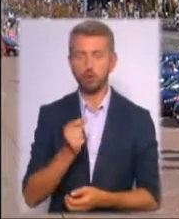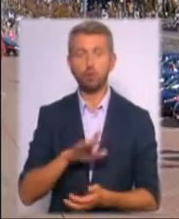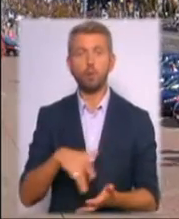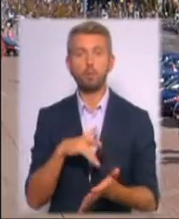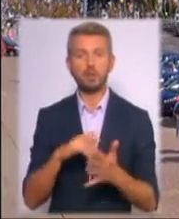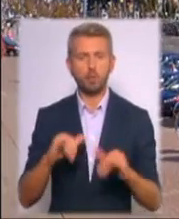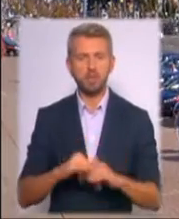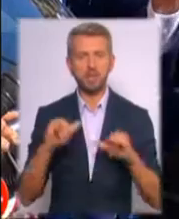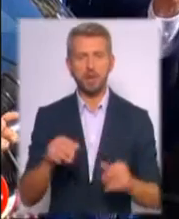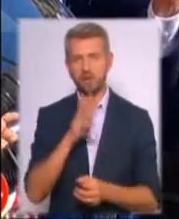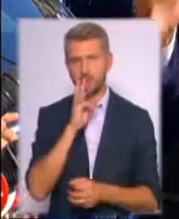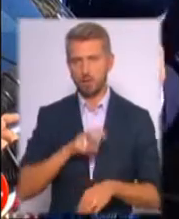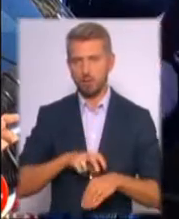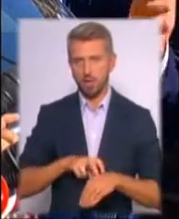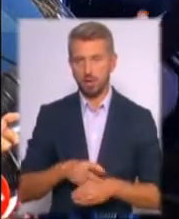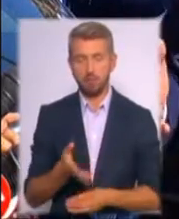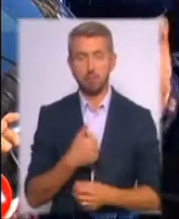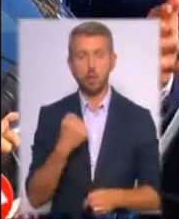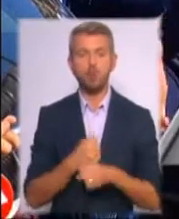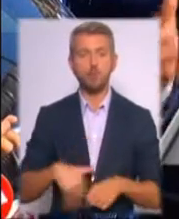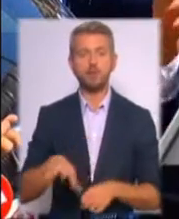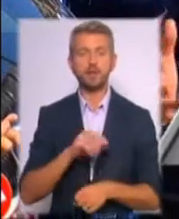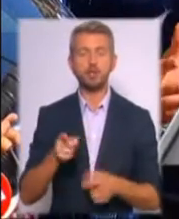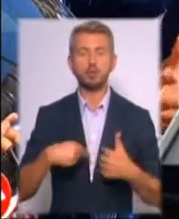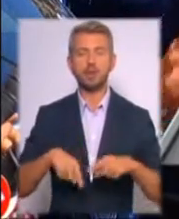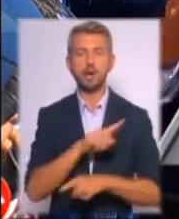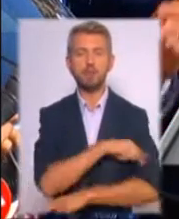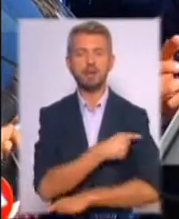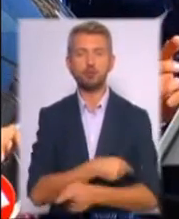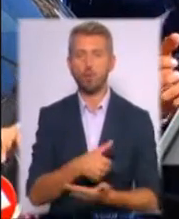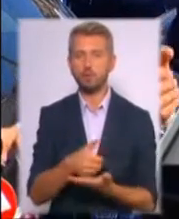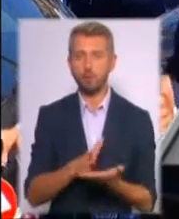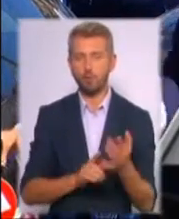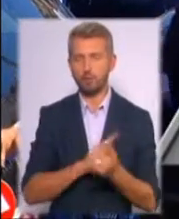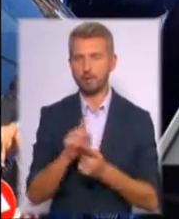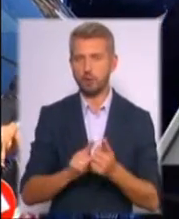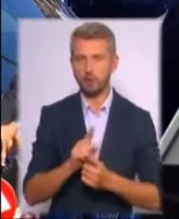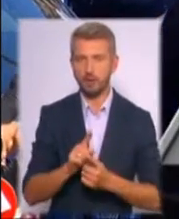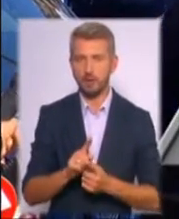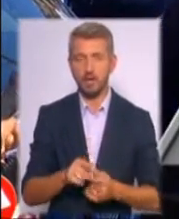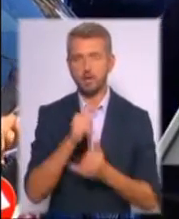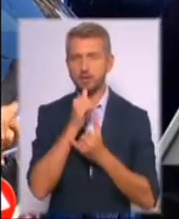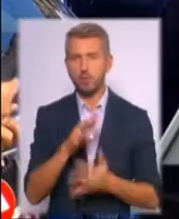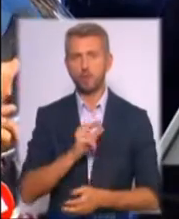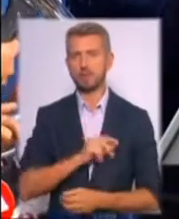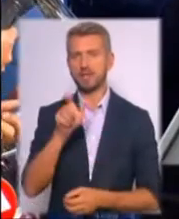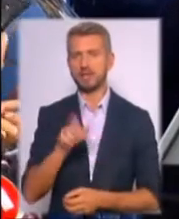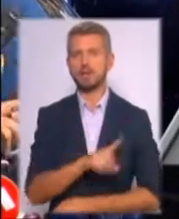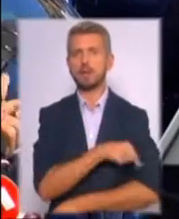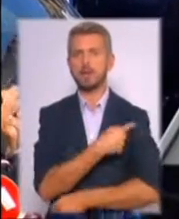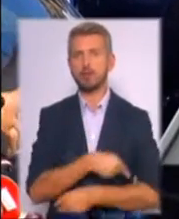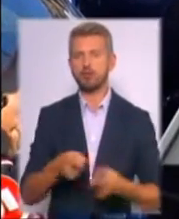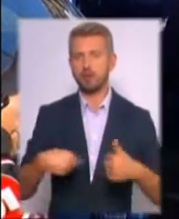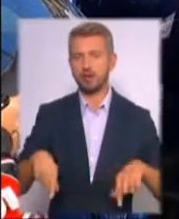зарплату медикам. Ми робимо все, щоб сфера медичного обслуговування змінювалася. Не може працівник медичної сфери,